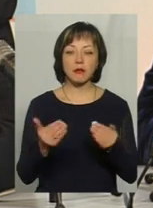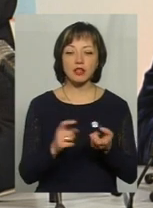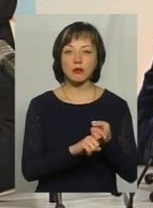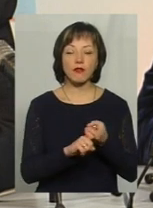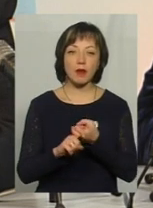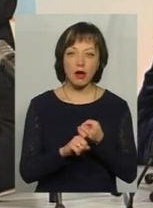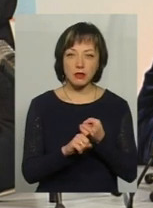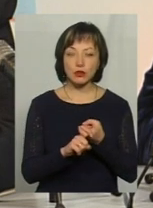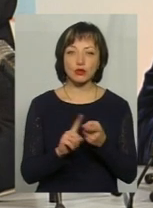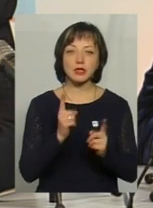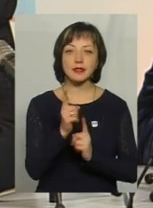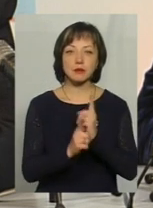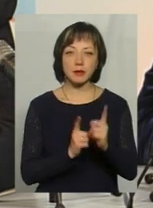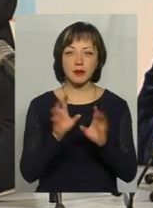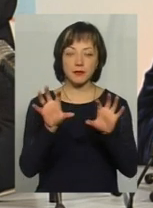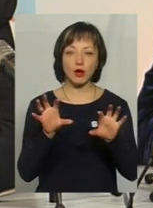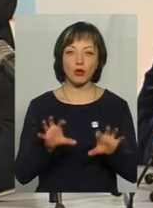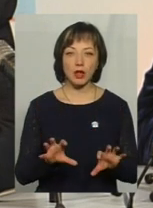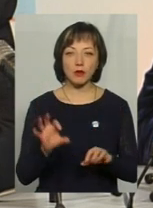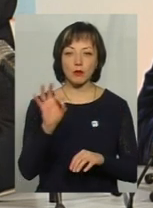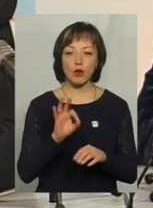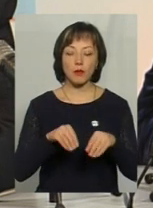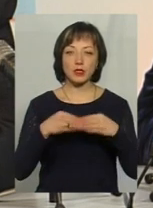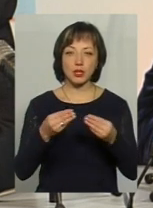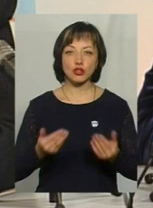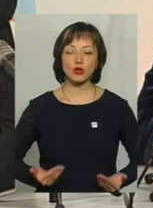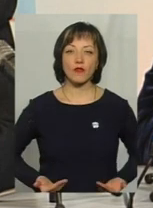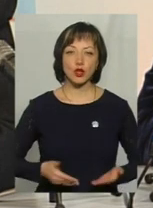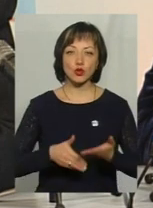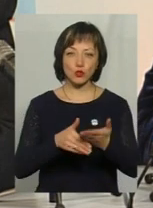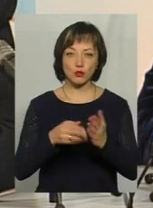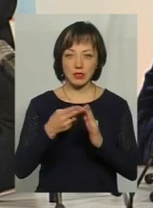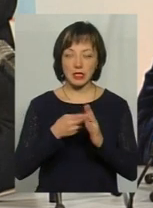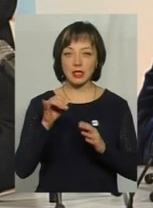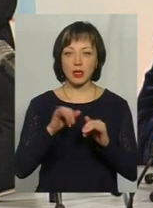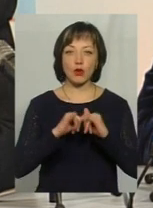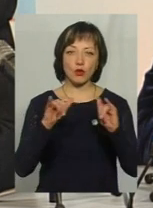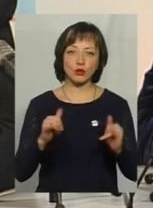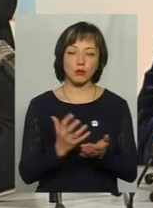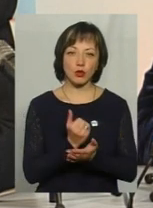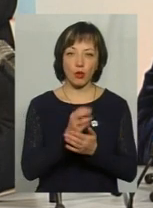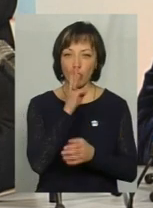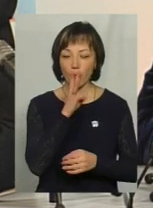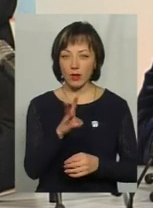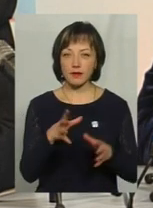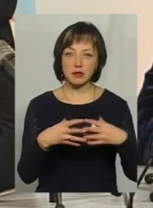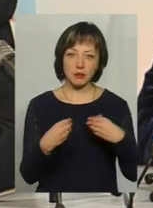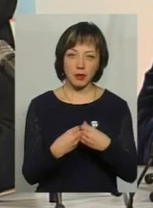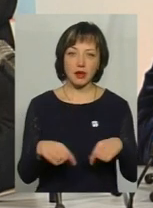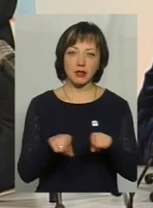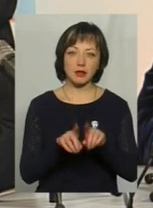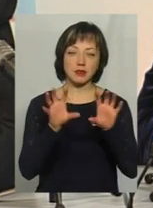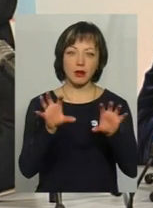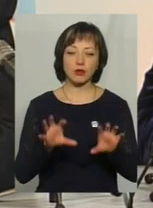'язано зі змінами в законодавстві щодо призначення житлових субсидій із ростом доходів. Так як